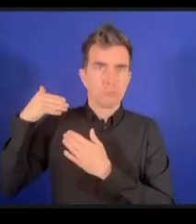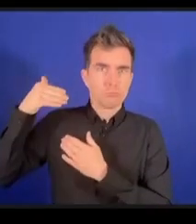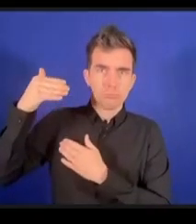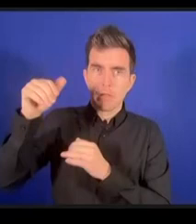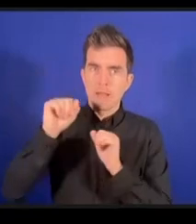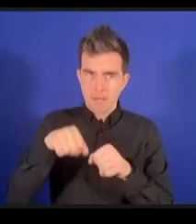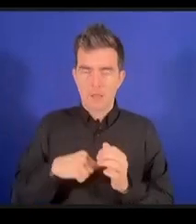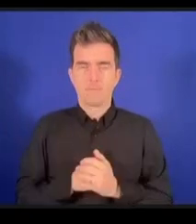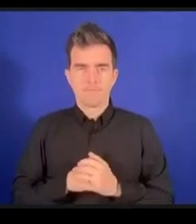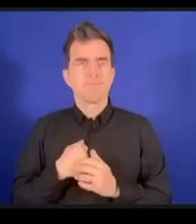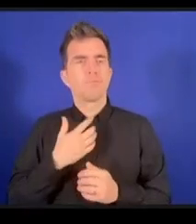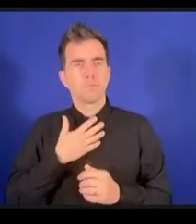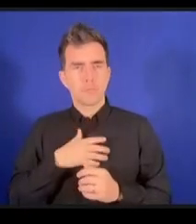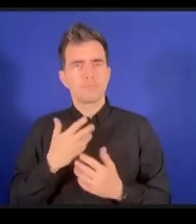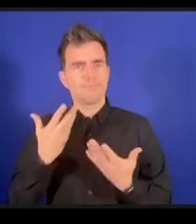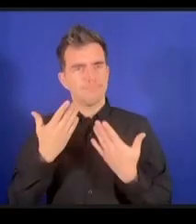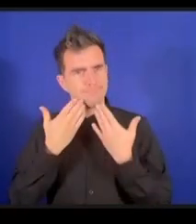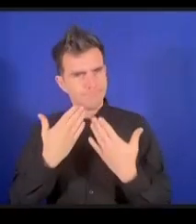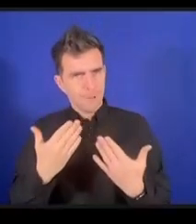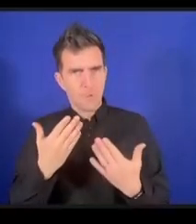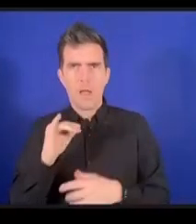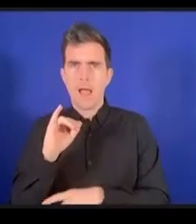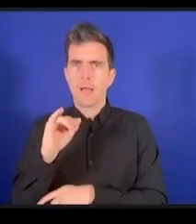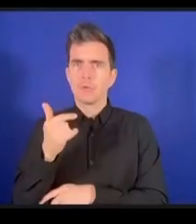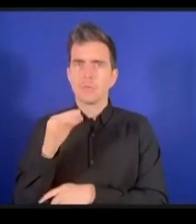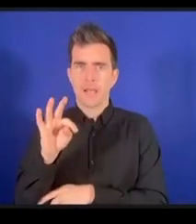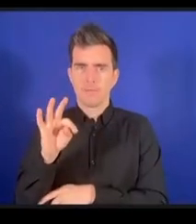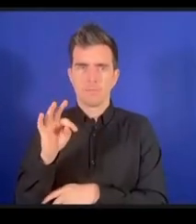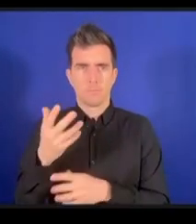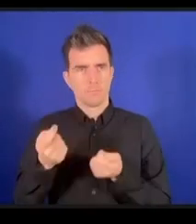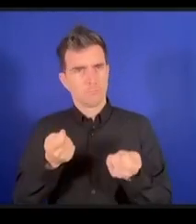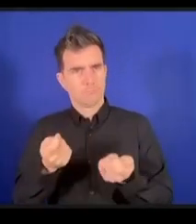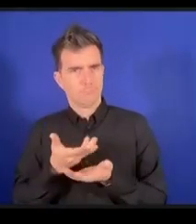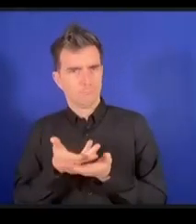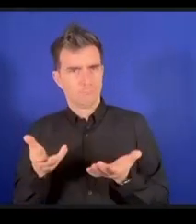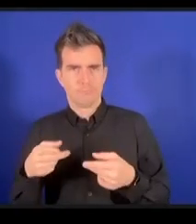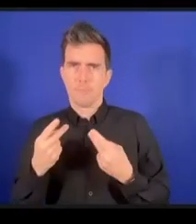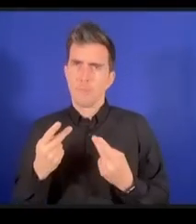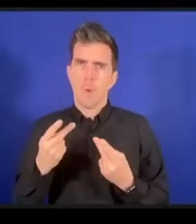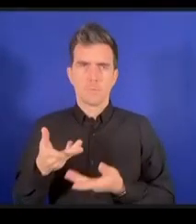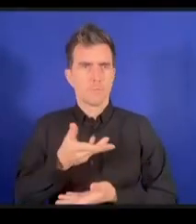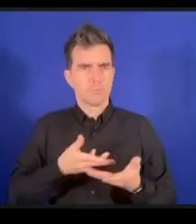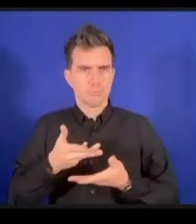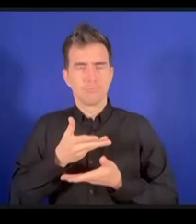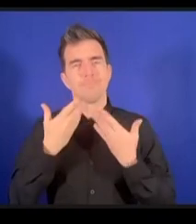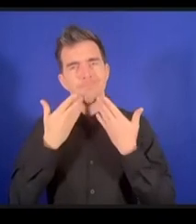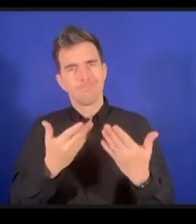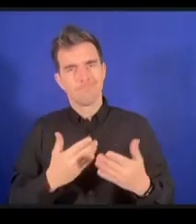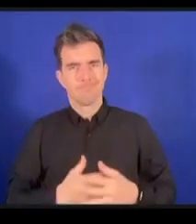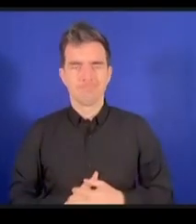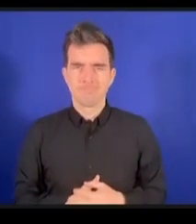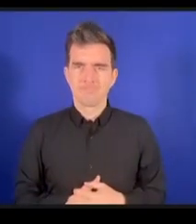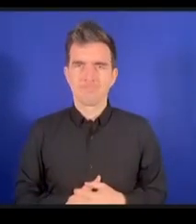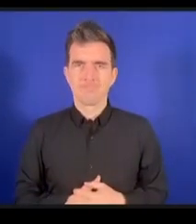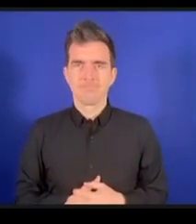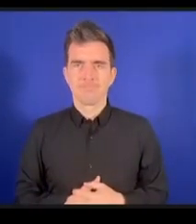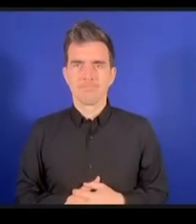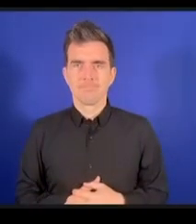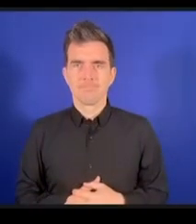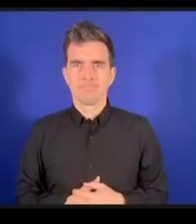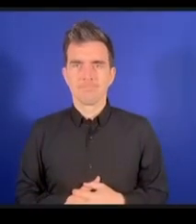'espace soit vivable dans un avenir proche et finalement je voudrais vous remercier de nous donner l'occasion d'intervenir pendant ce forum